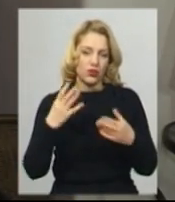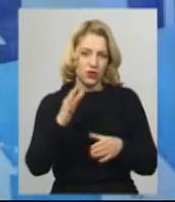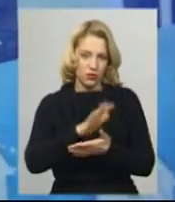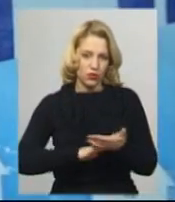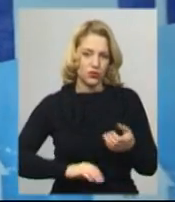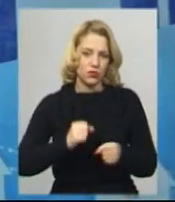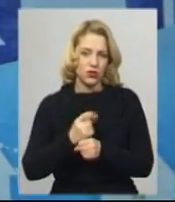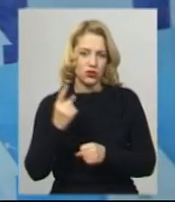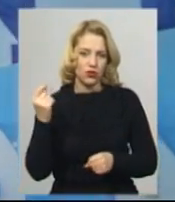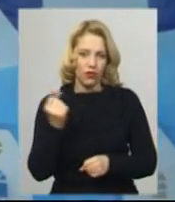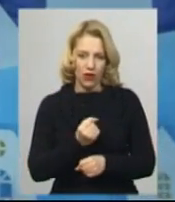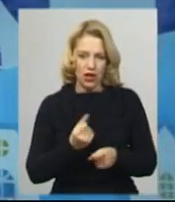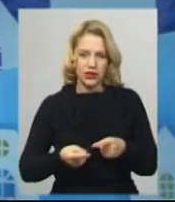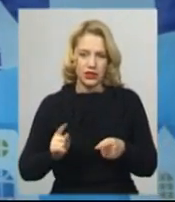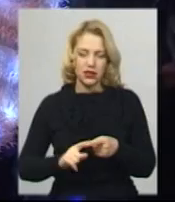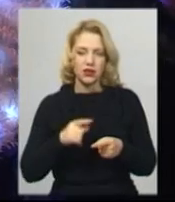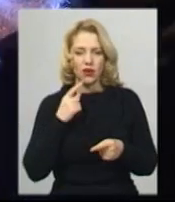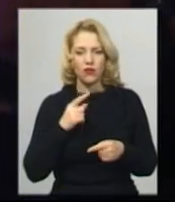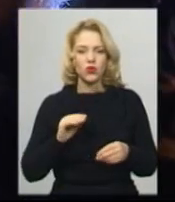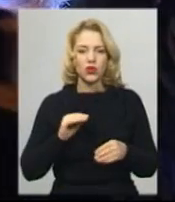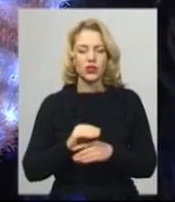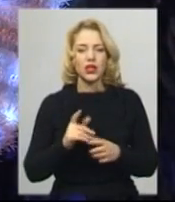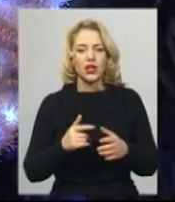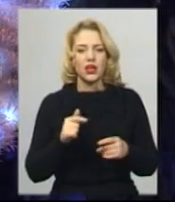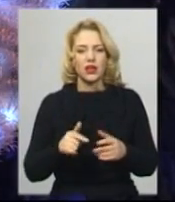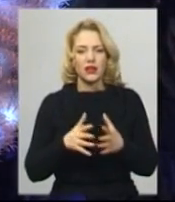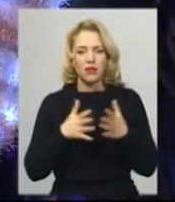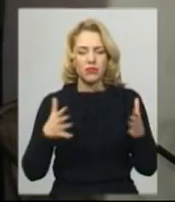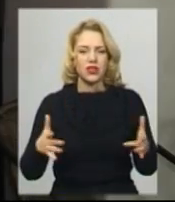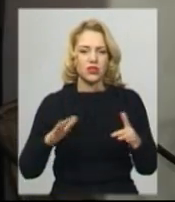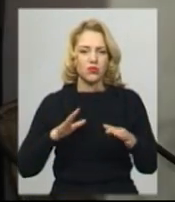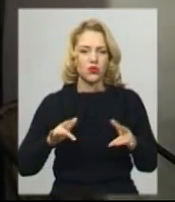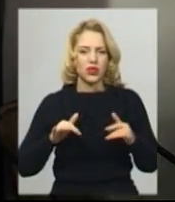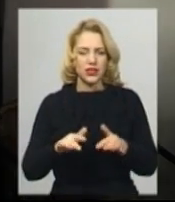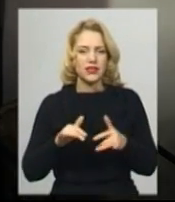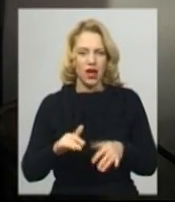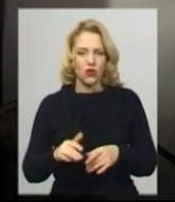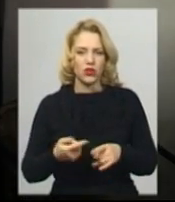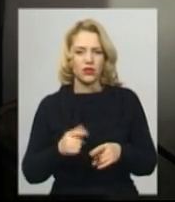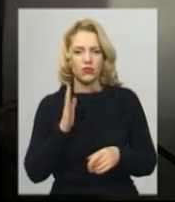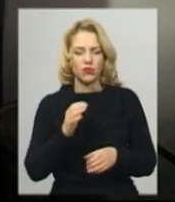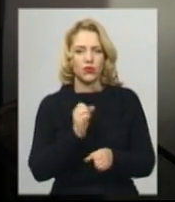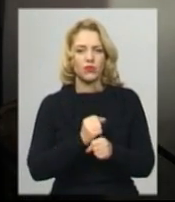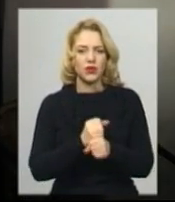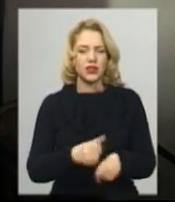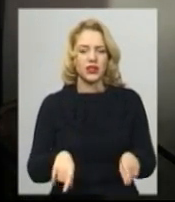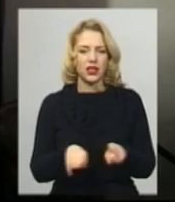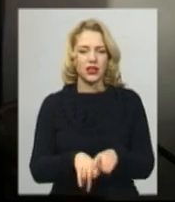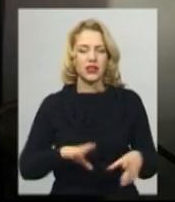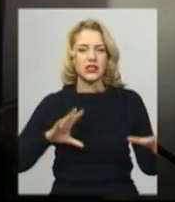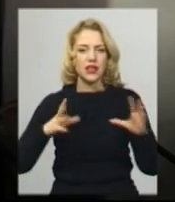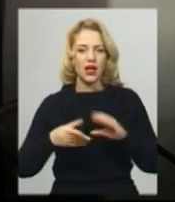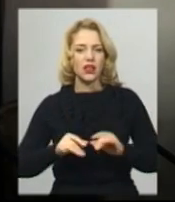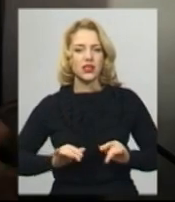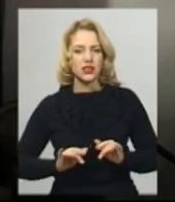додає, у 2020 році запонували проведення більшої кількості культурних заходів. «Ми будемо робити і багато, скажімо, таких загальних